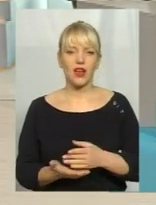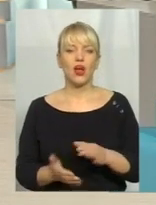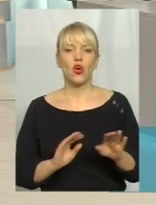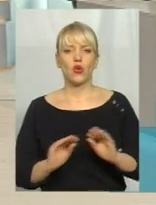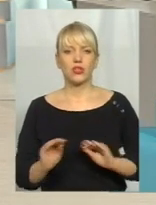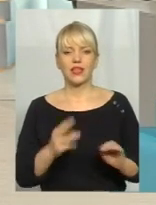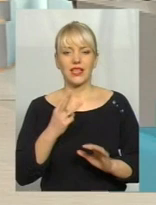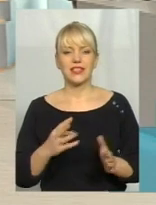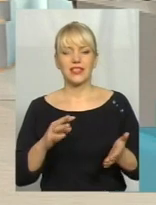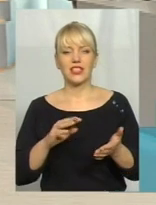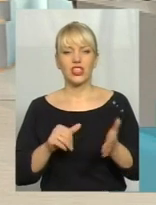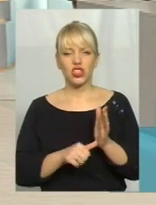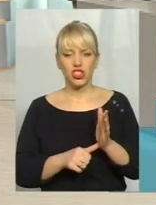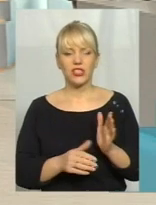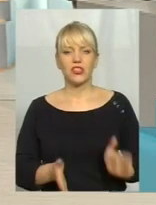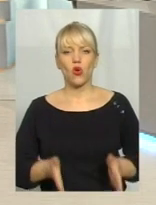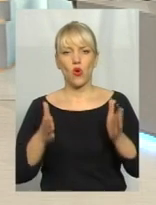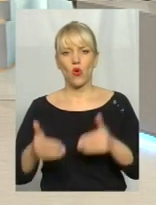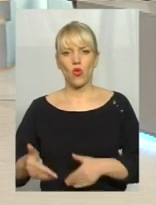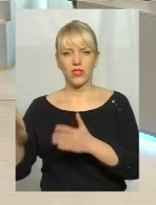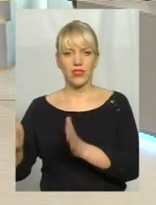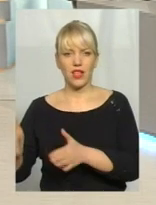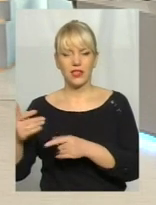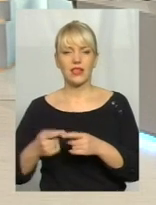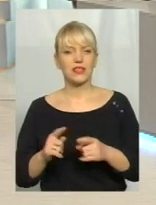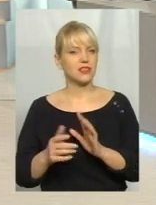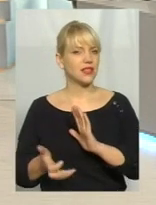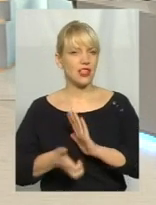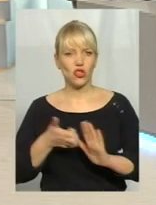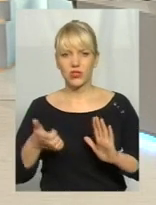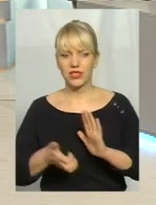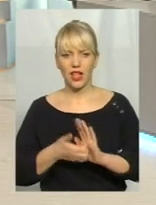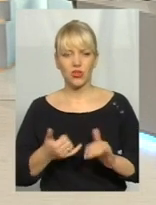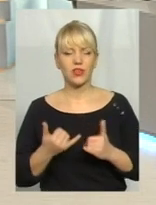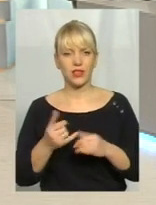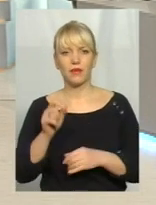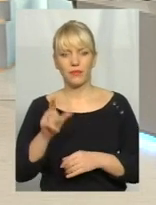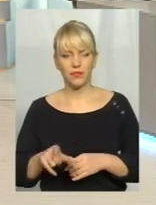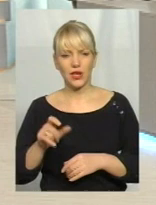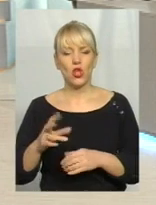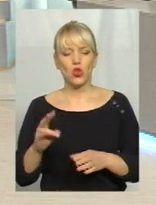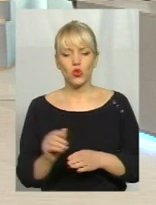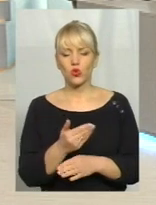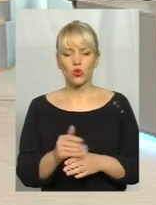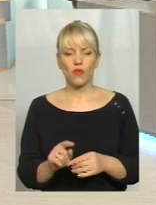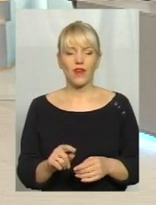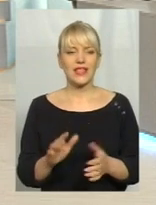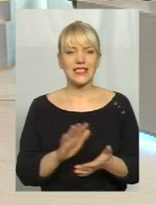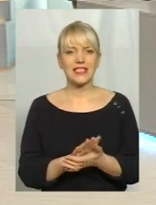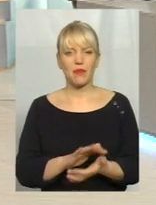контейнерів для петпляшки. Ту є недостатня кількість, але сортування сміття в місті Хмельницькому